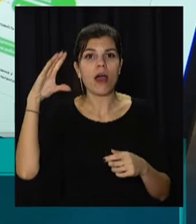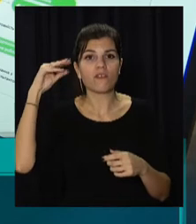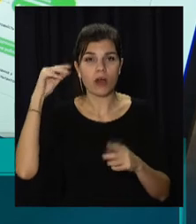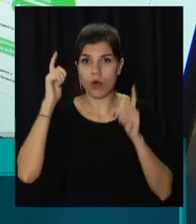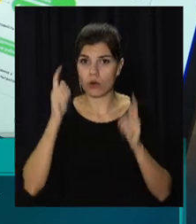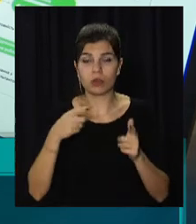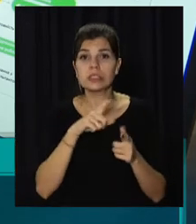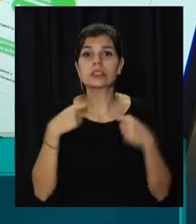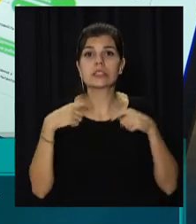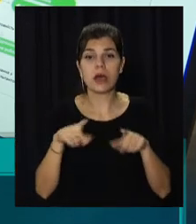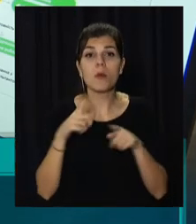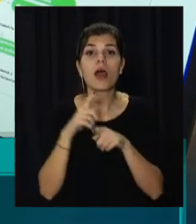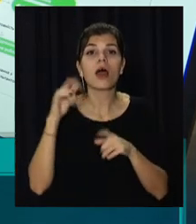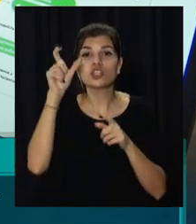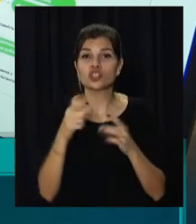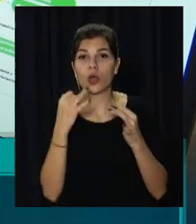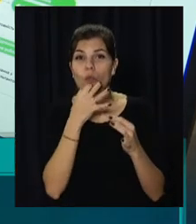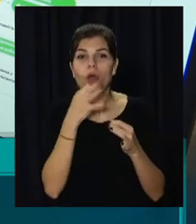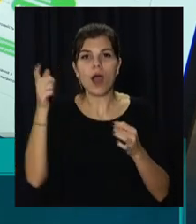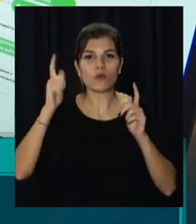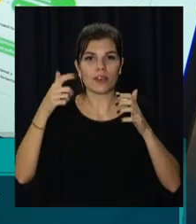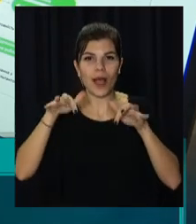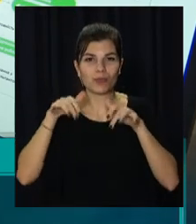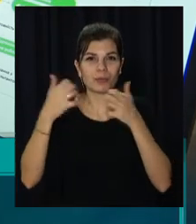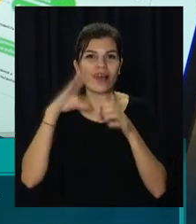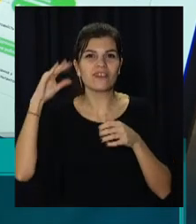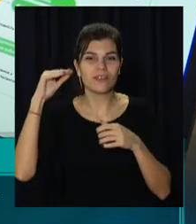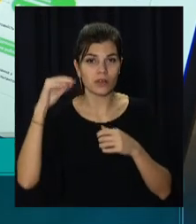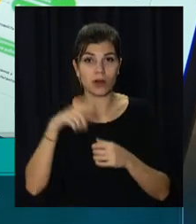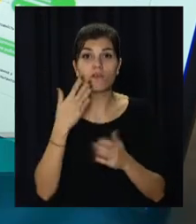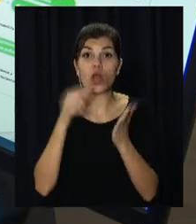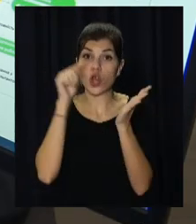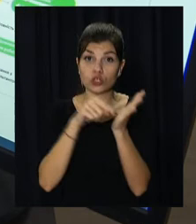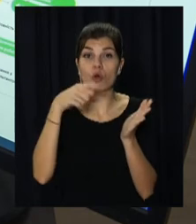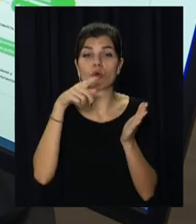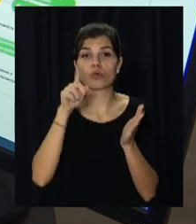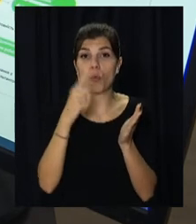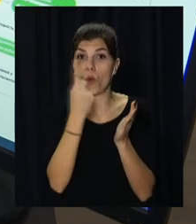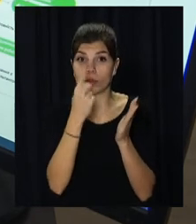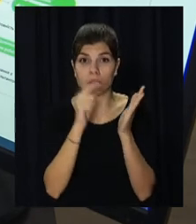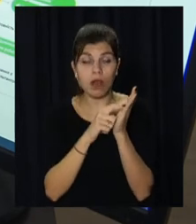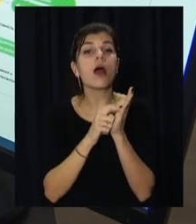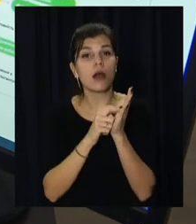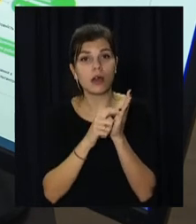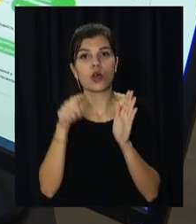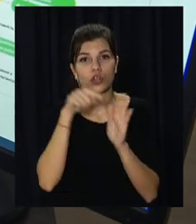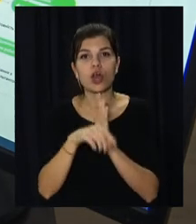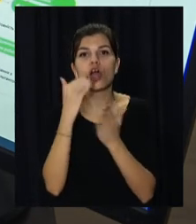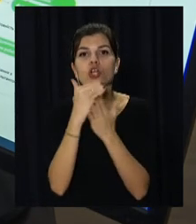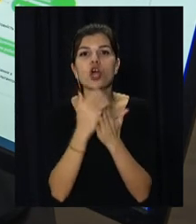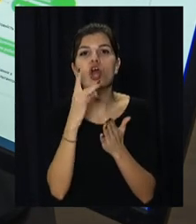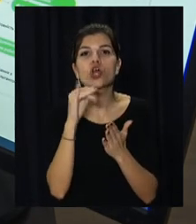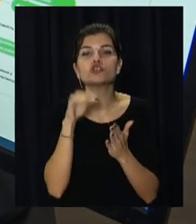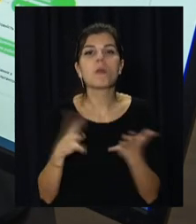Під кнопкою 2, повідомлення про реєстрацію нерахомості, реєстрацію місця проживання або інформація щодо